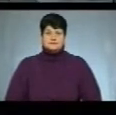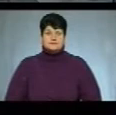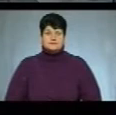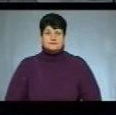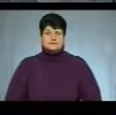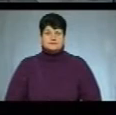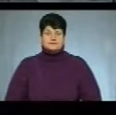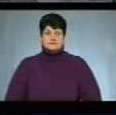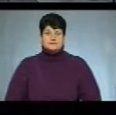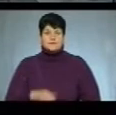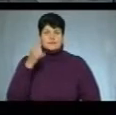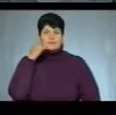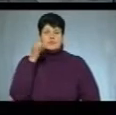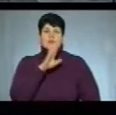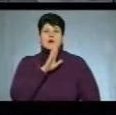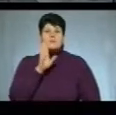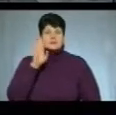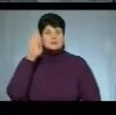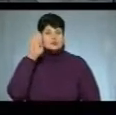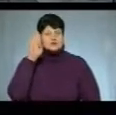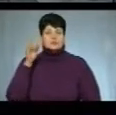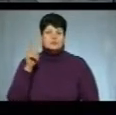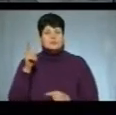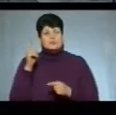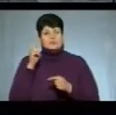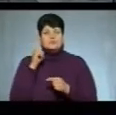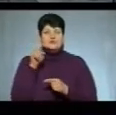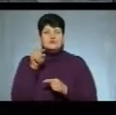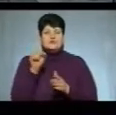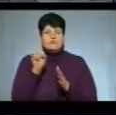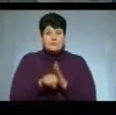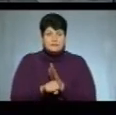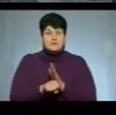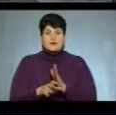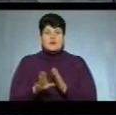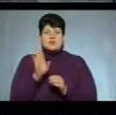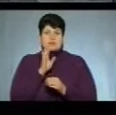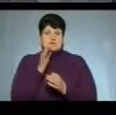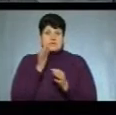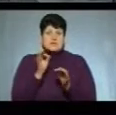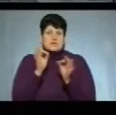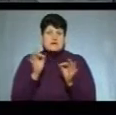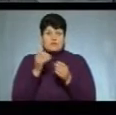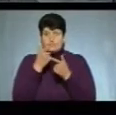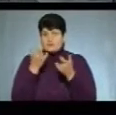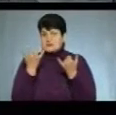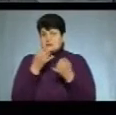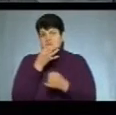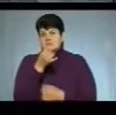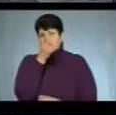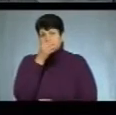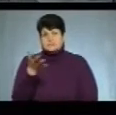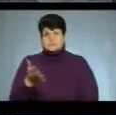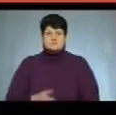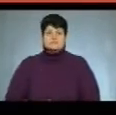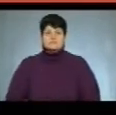Ми телефонували до матері чоловіка, якого підозрюють у вбивстві. Жінка повідомила, що ніякої інформації зараз надати не може.